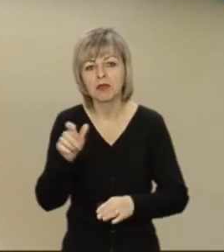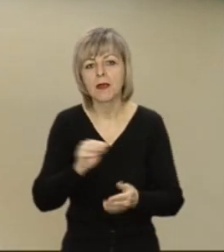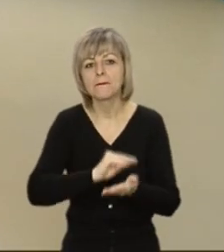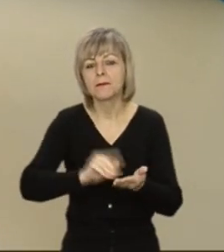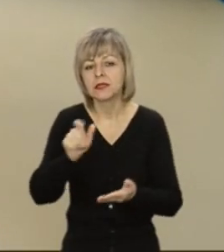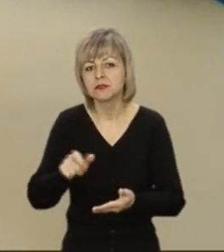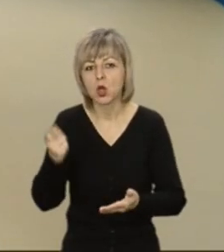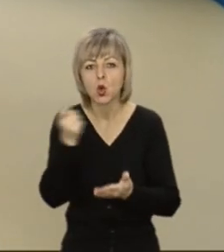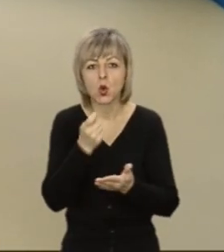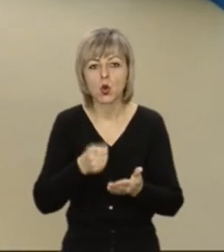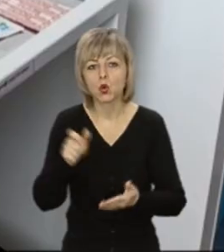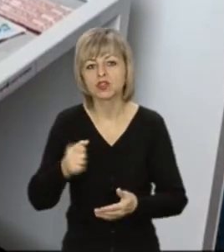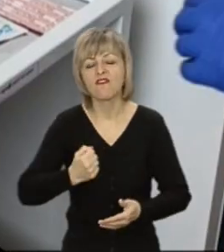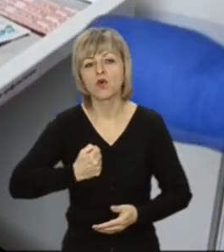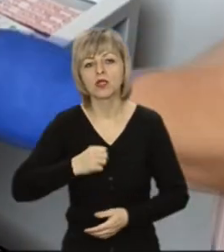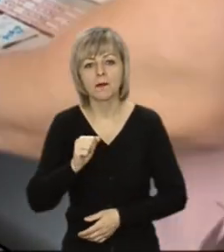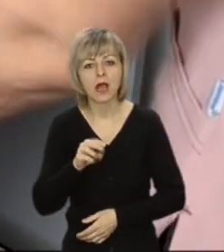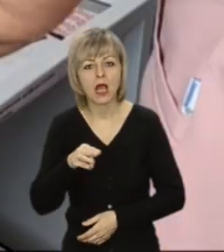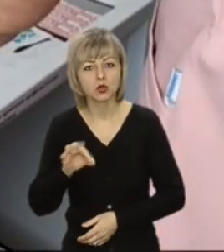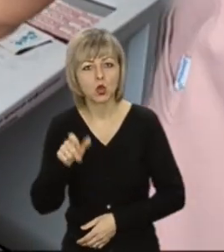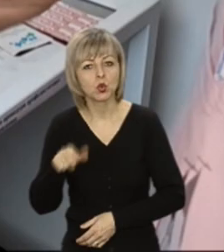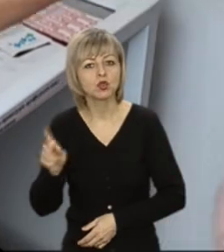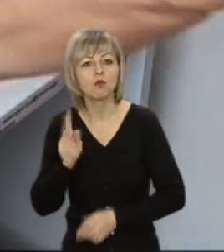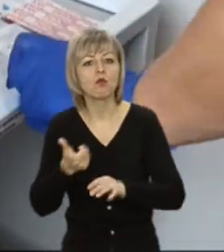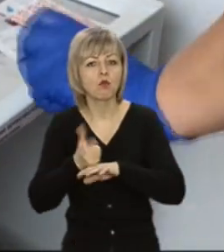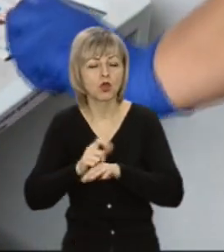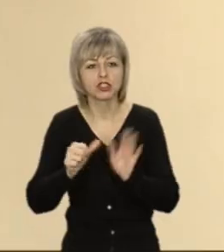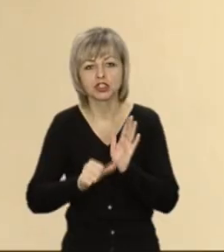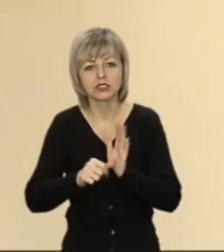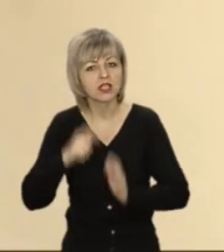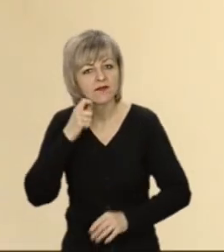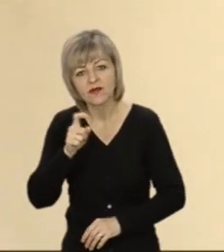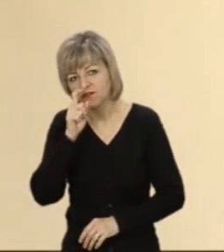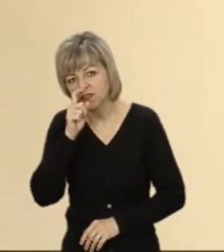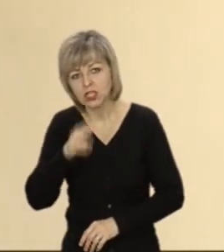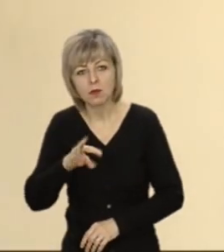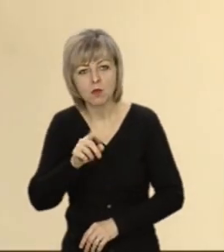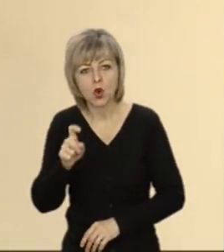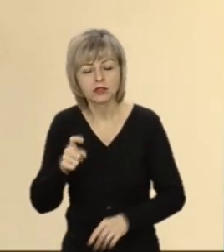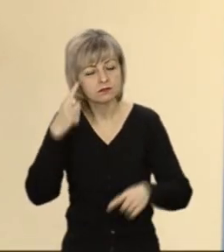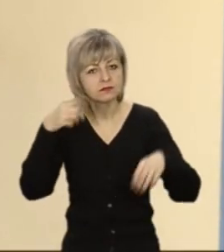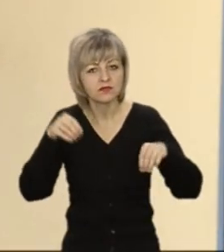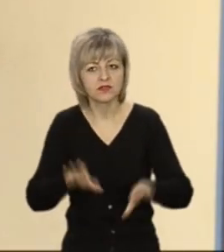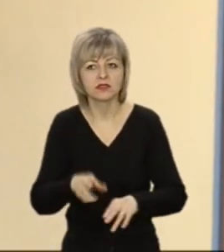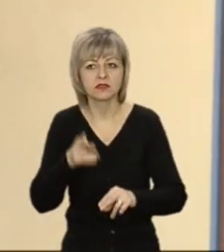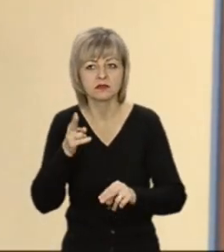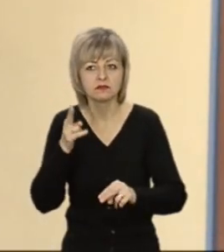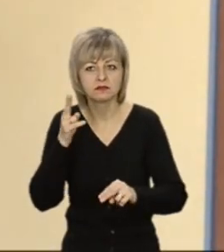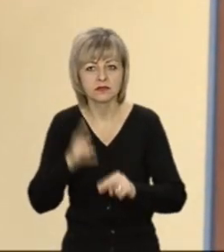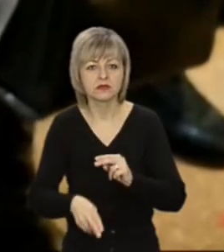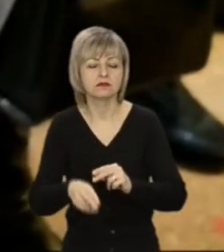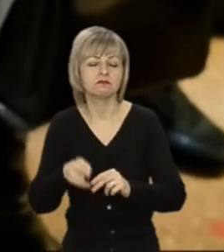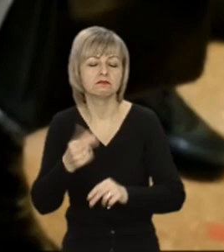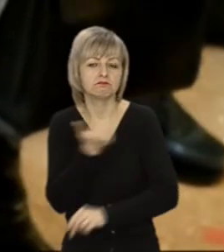художникам, журналістам, ветеранам АТО та людям, яким понад 60 років. У квітні в МОЗ вирішили припинити практику щеплень публічних